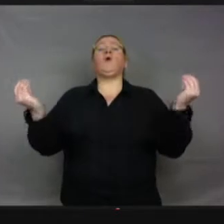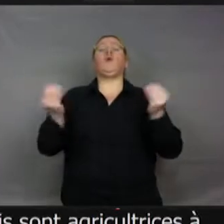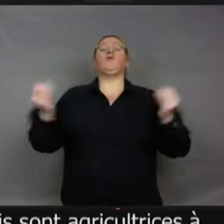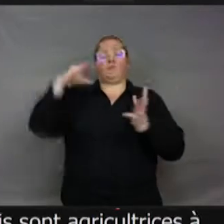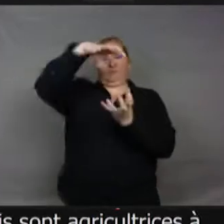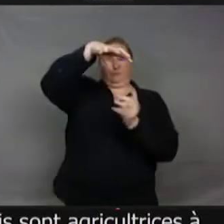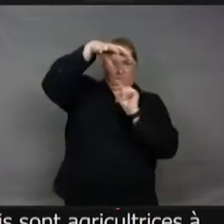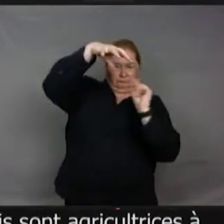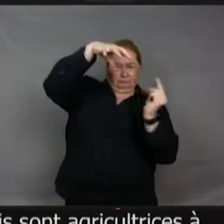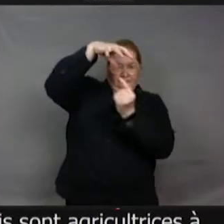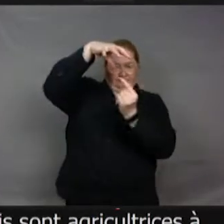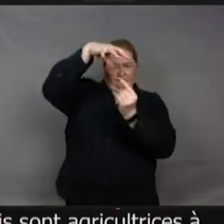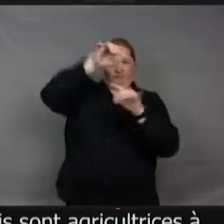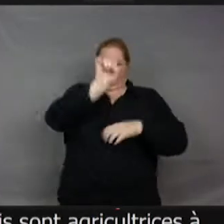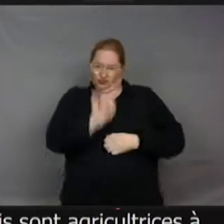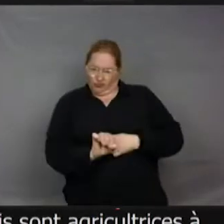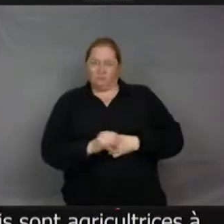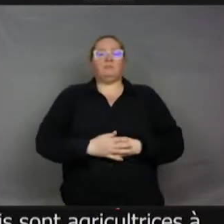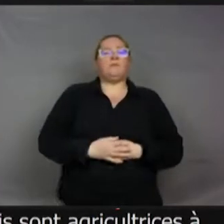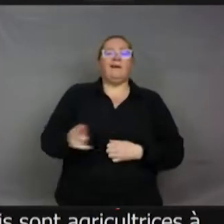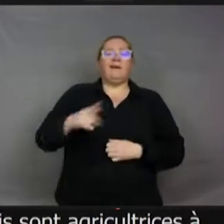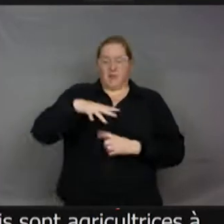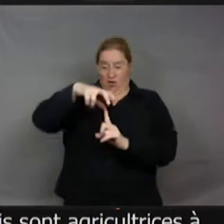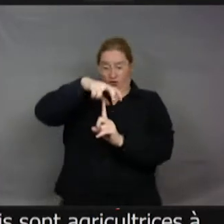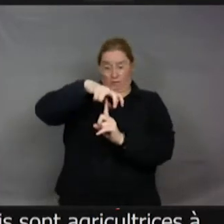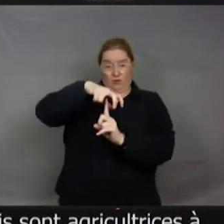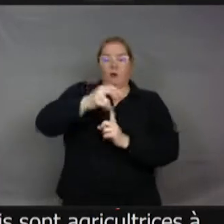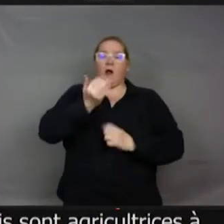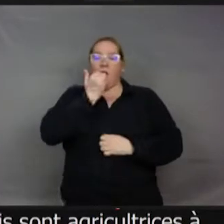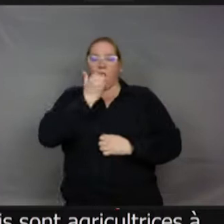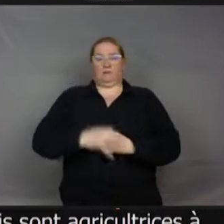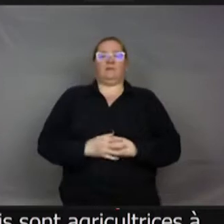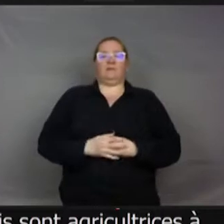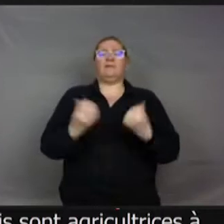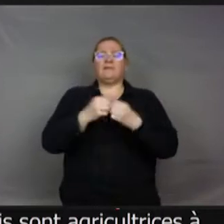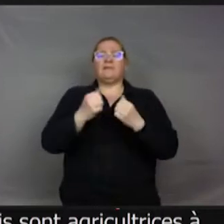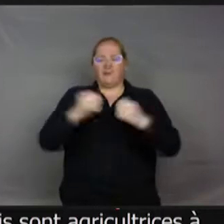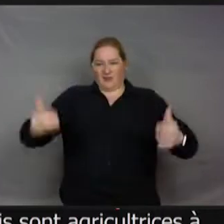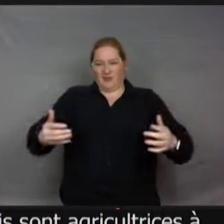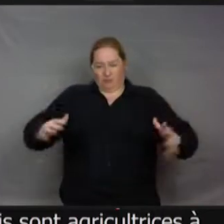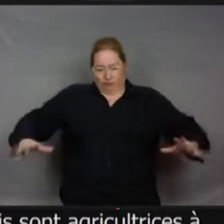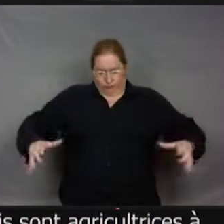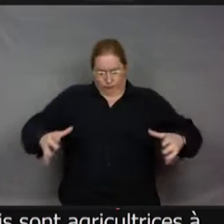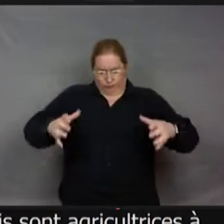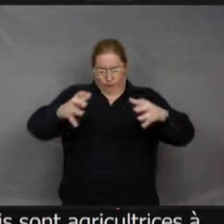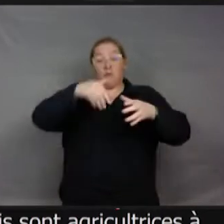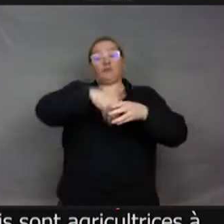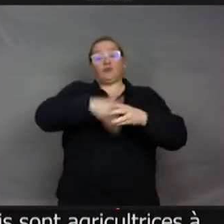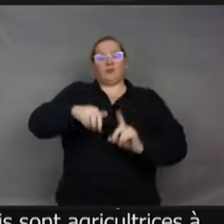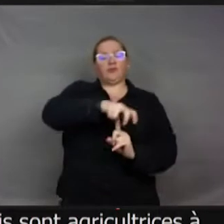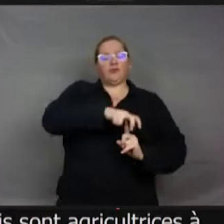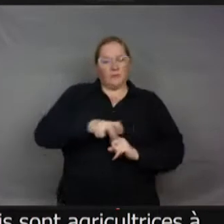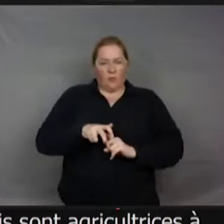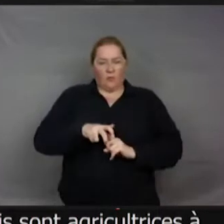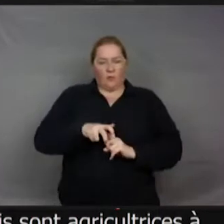mangent un champignon, qui se nourrissent d'un champignon, qu'elles élèvent à l'intérieur de la fourmilière. Donc là, on le voit, ce n pas tout à fait un